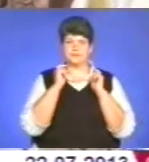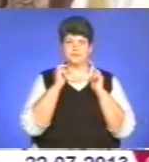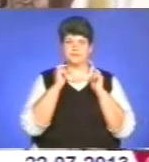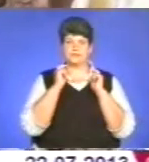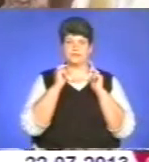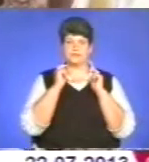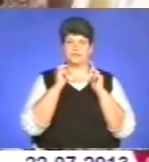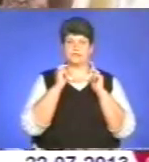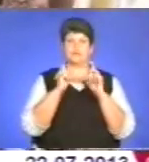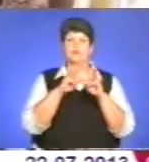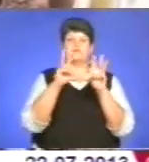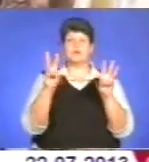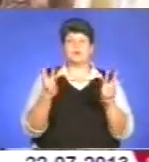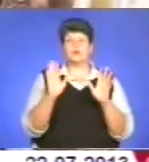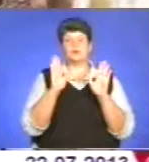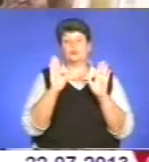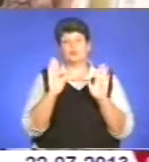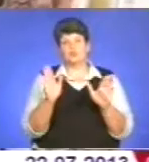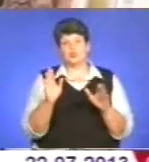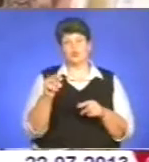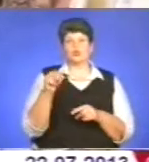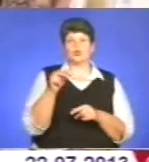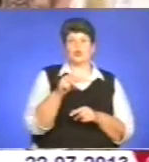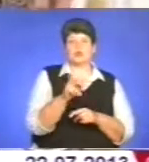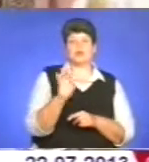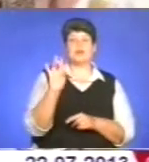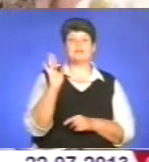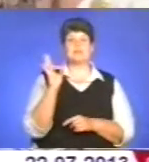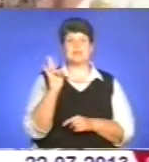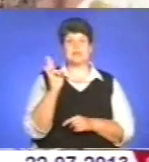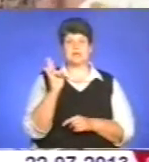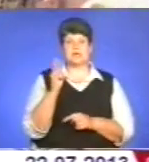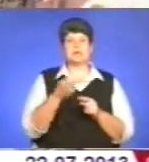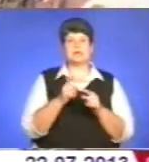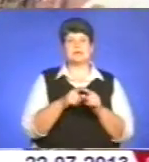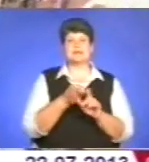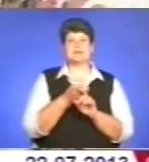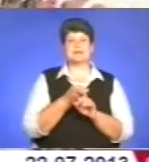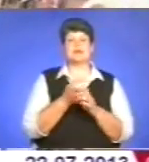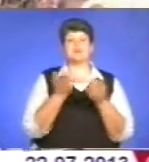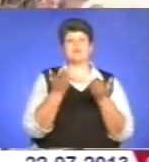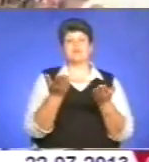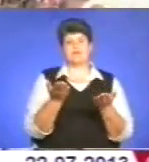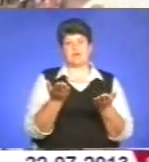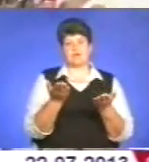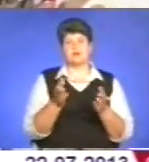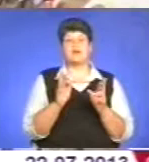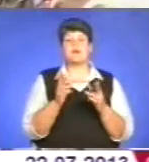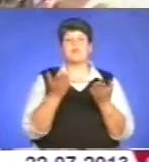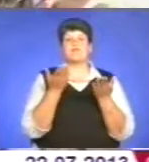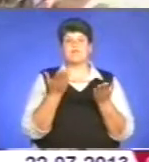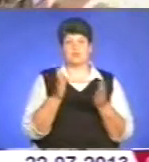але чи вони будуть ходити у неділю, то багато залежить від вас, як ви будете